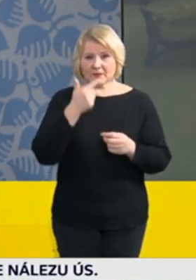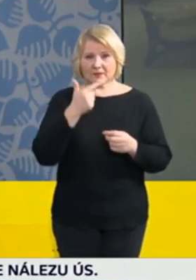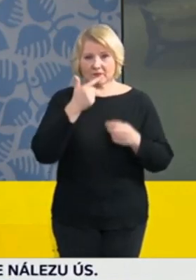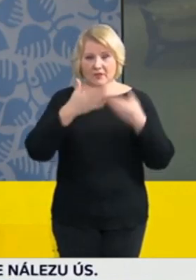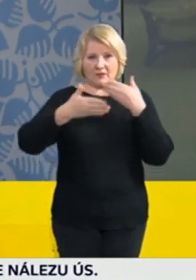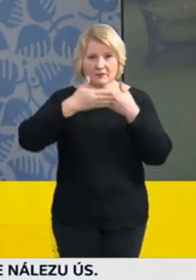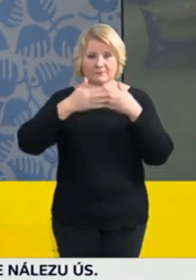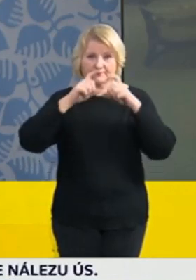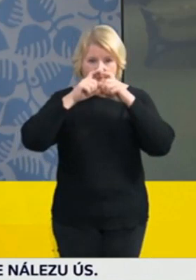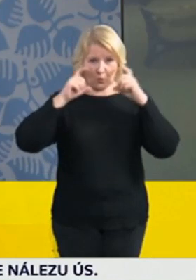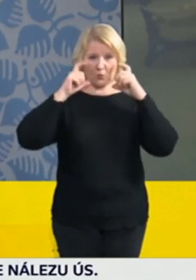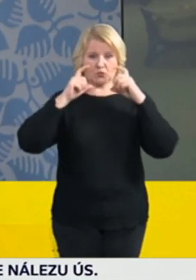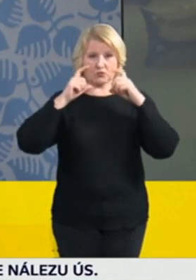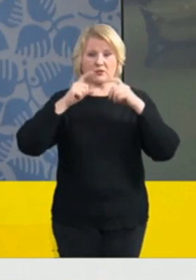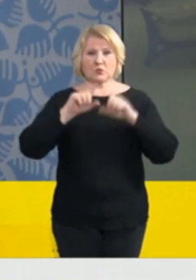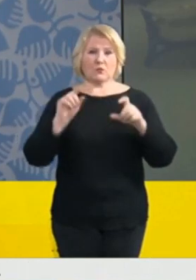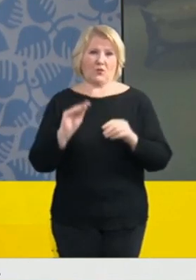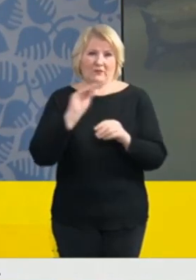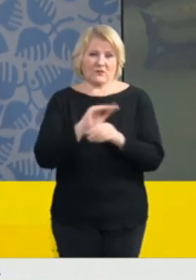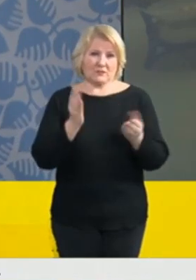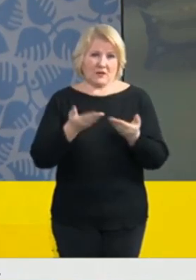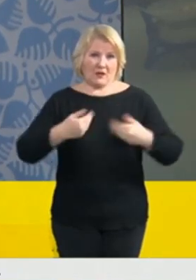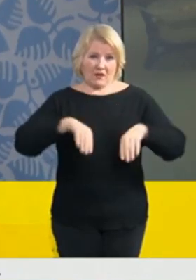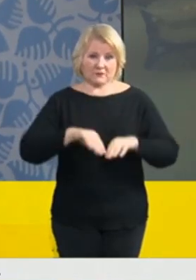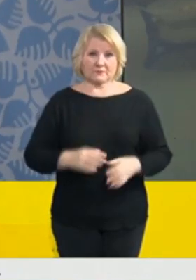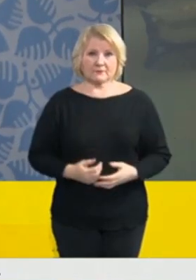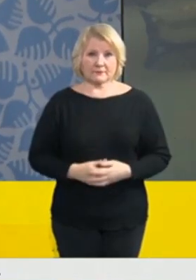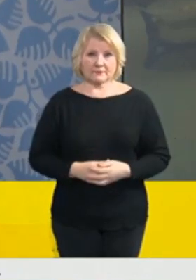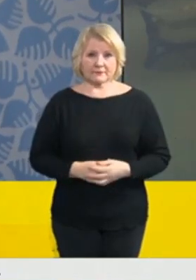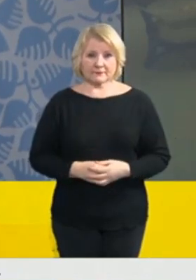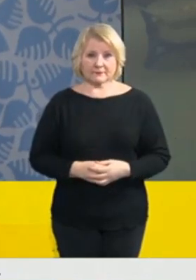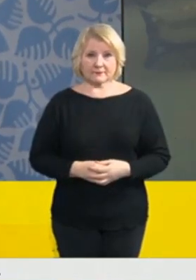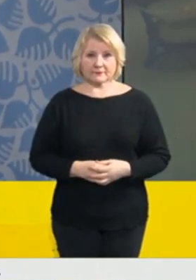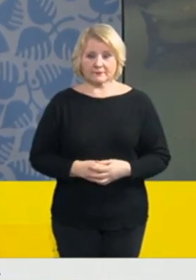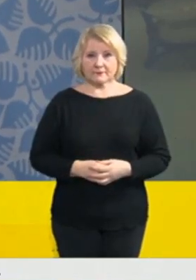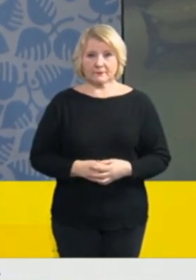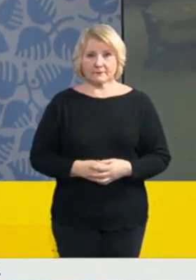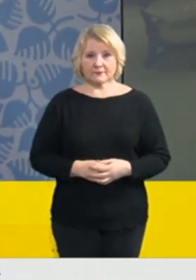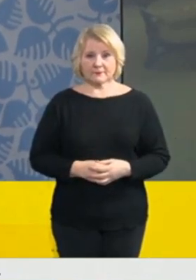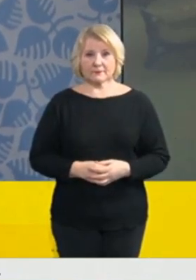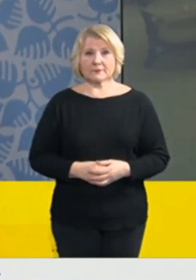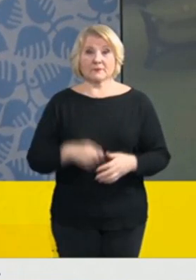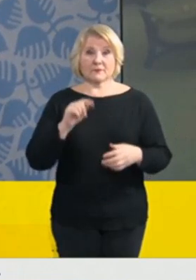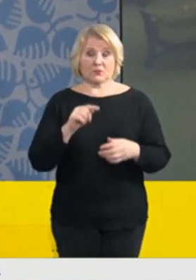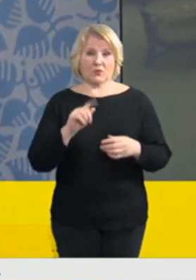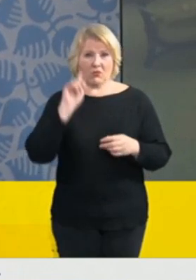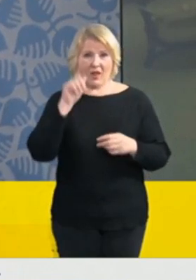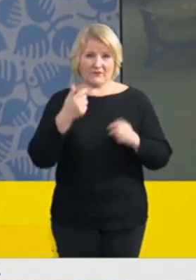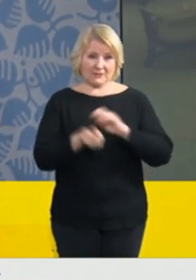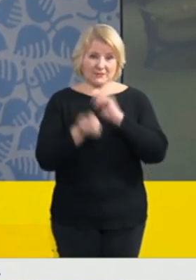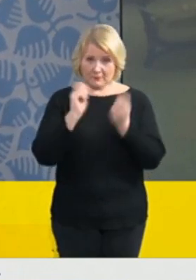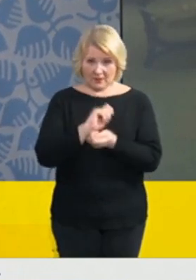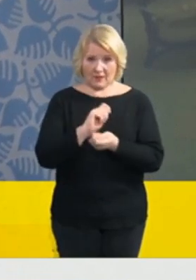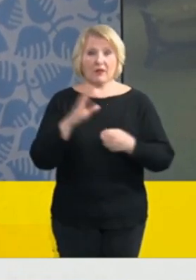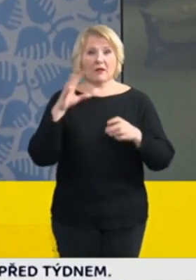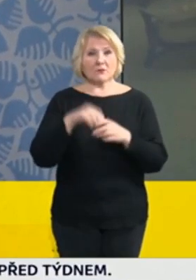obličejové masky. To je asi ta hlavní změna, která je jednou z těch, kterou